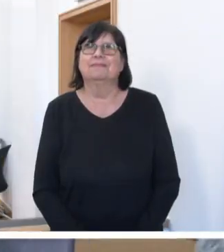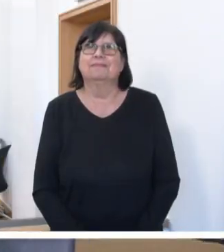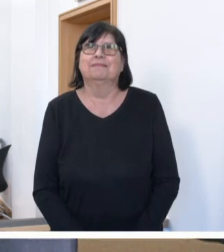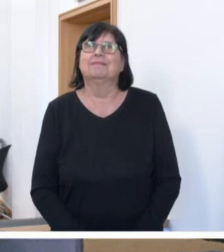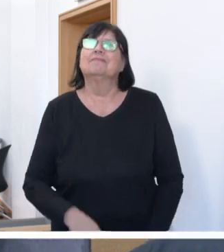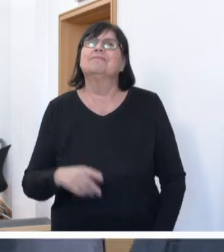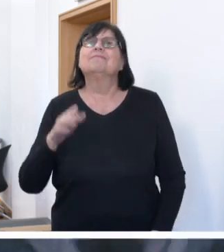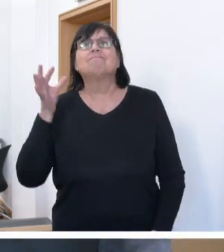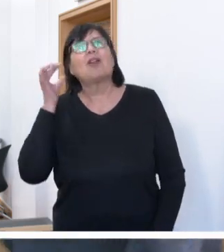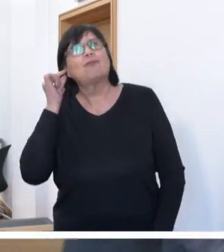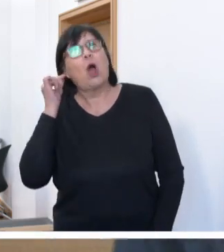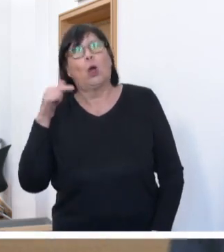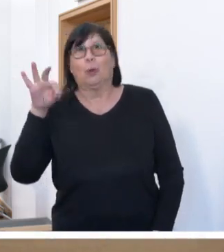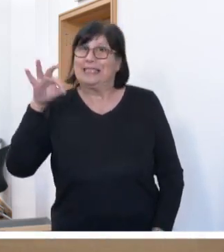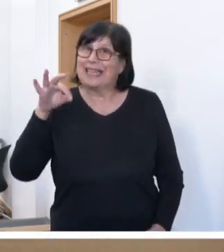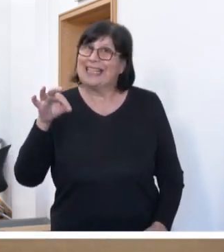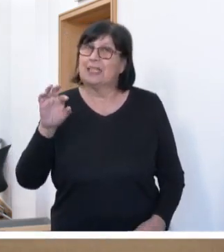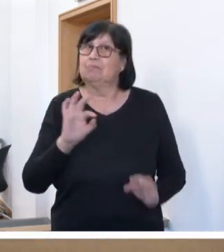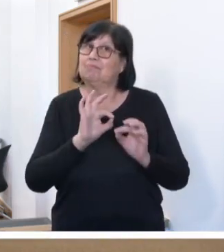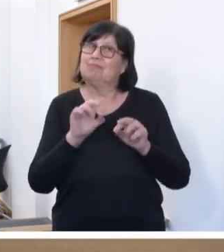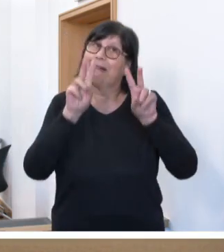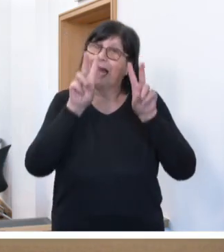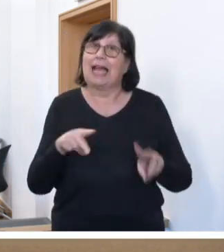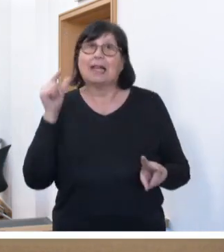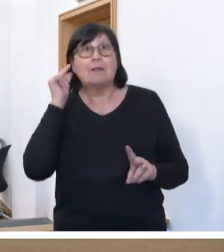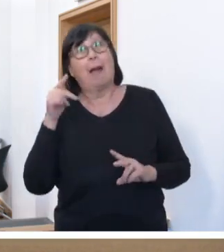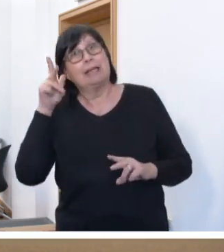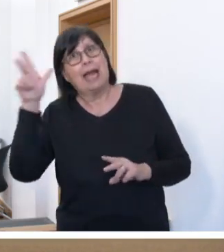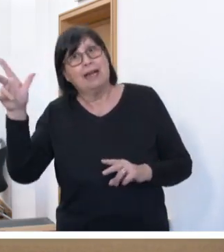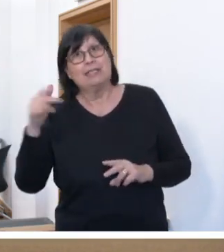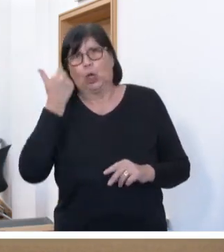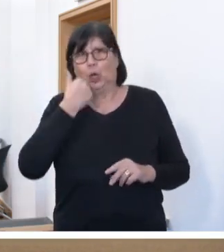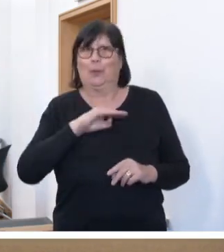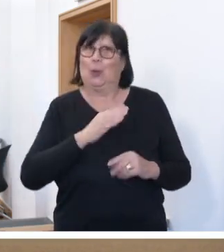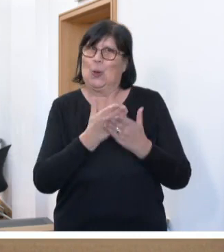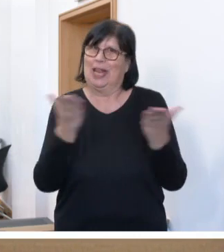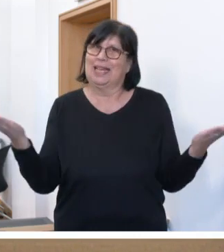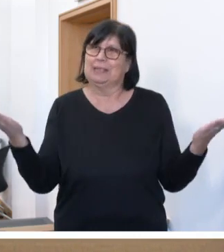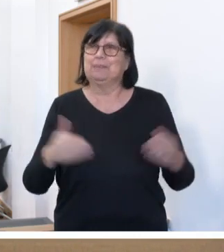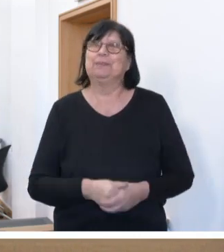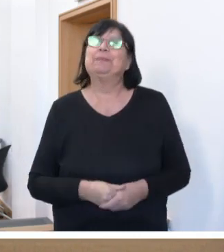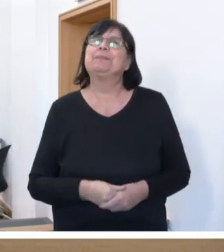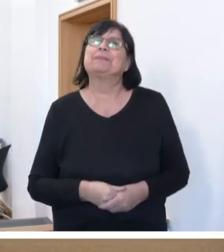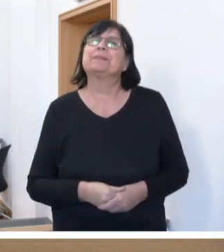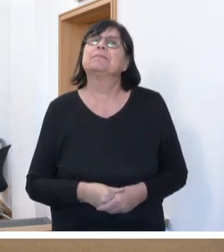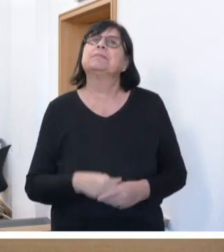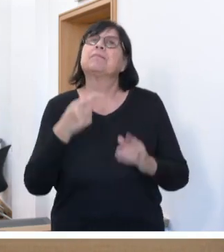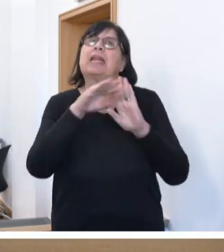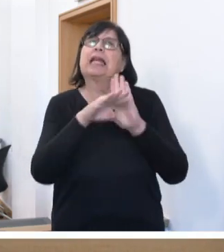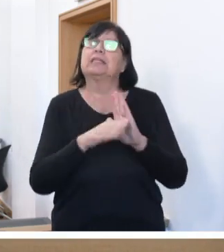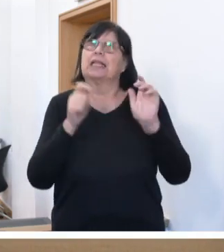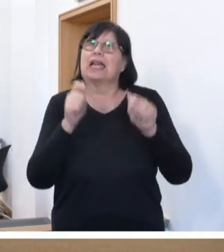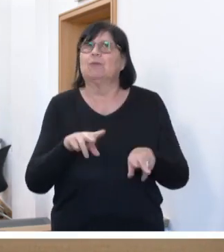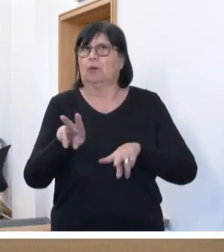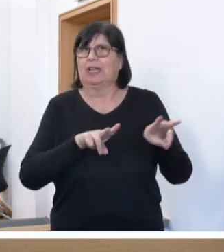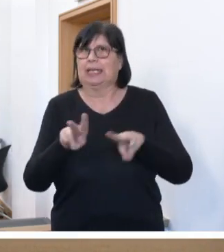Frau Präsidentin, meine sehr verehrten Damen und Herren, liebe Kolleginnen und Kollegen. Der Gesetzentwurf der